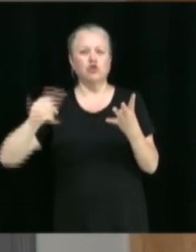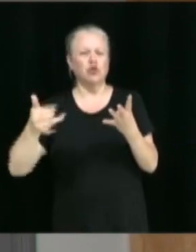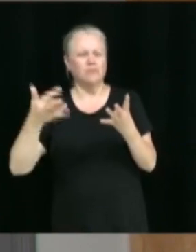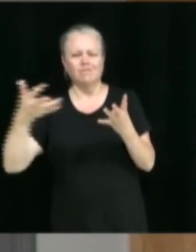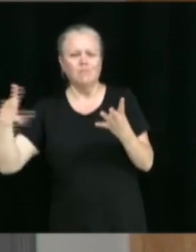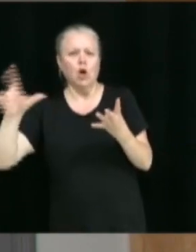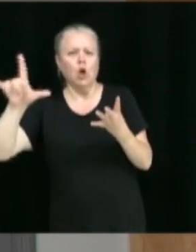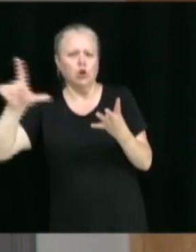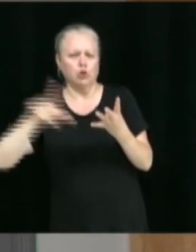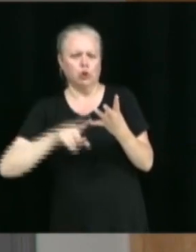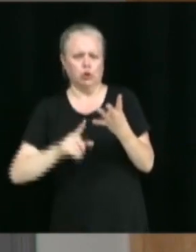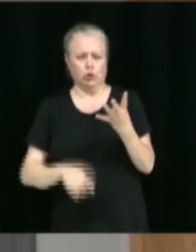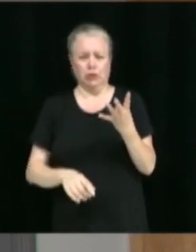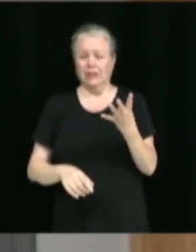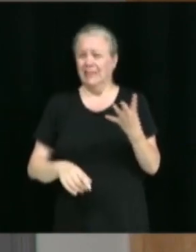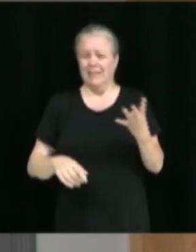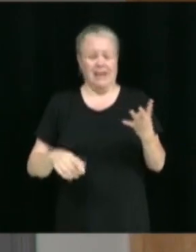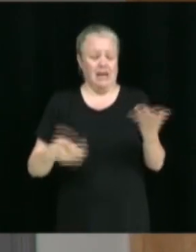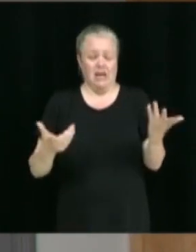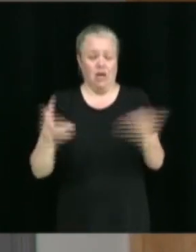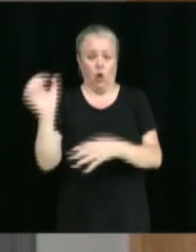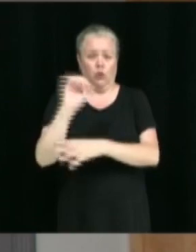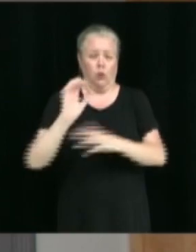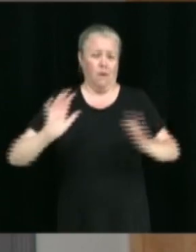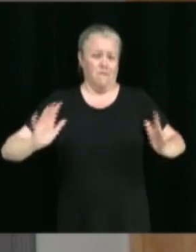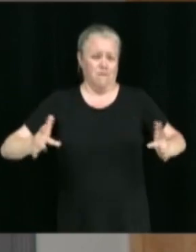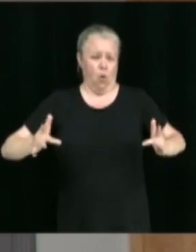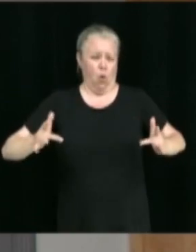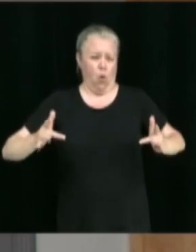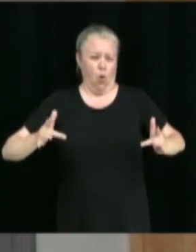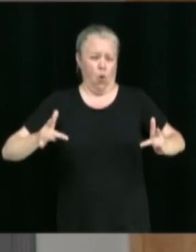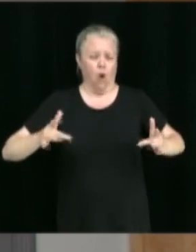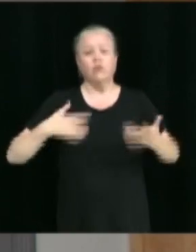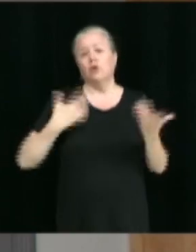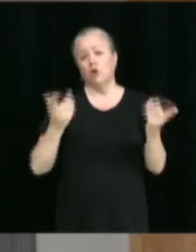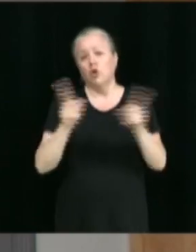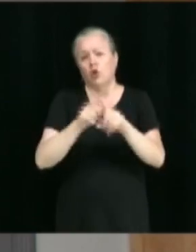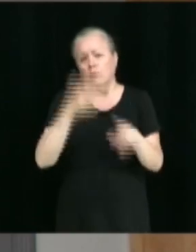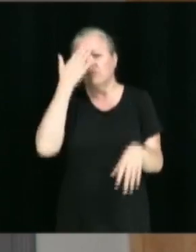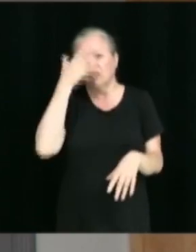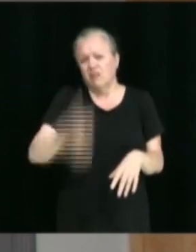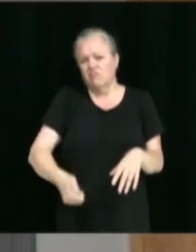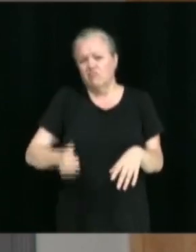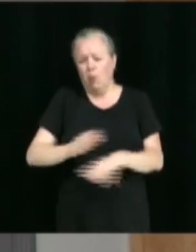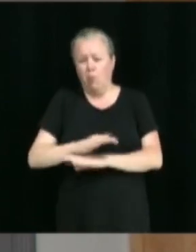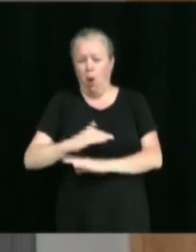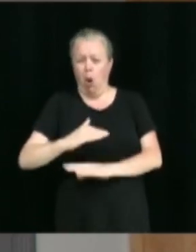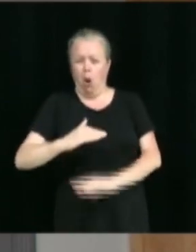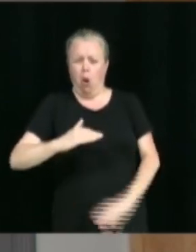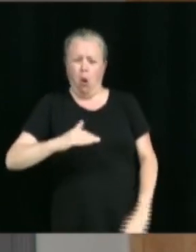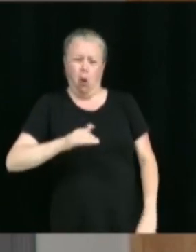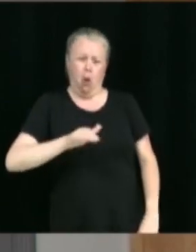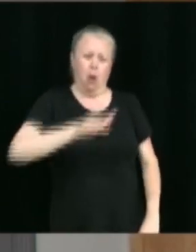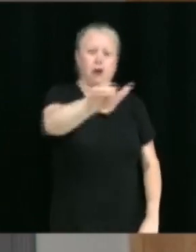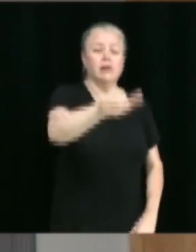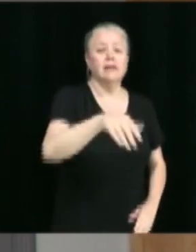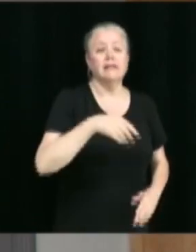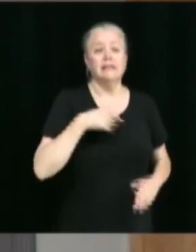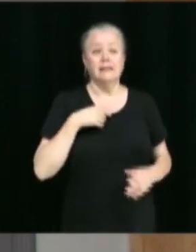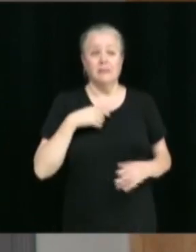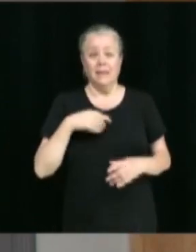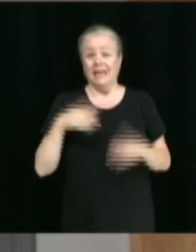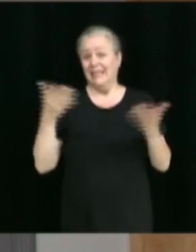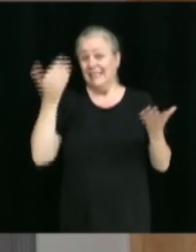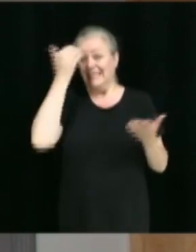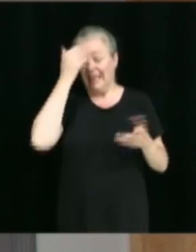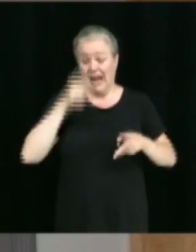que des crissements d'auto, donc on peut appeler du drift. Dans la rue Samuel Archiboulanger, il y un rond-point